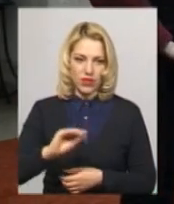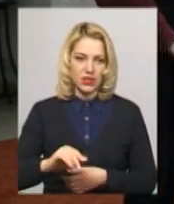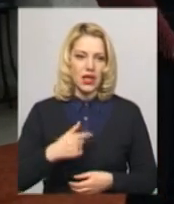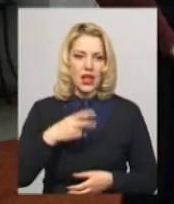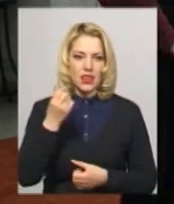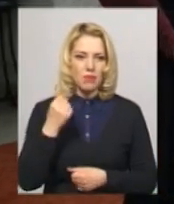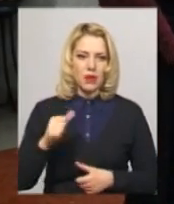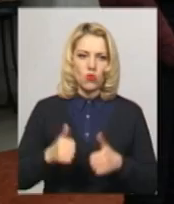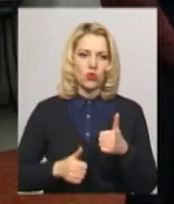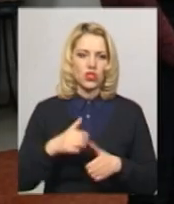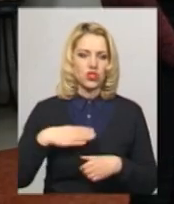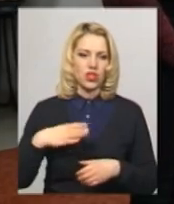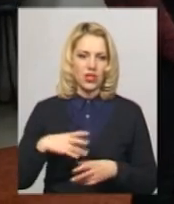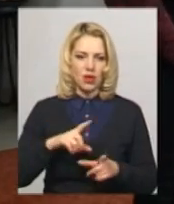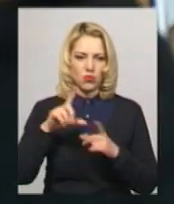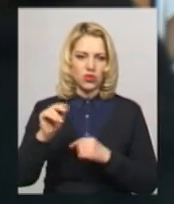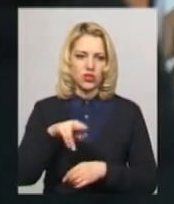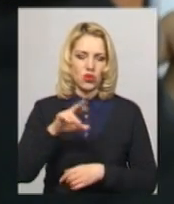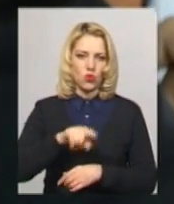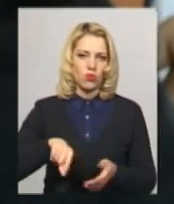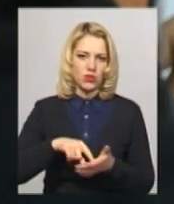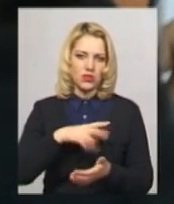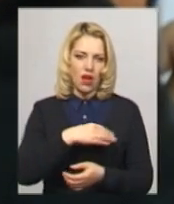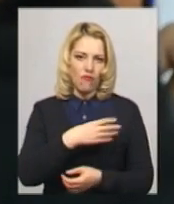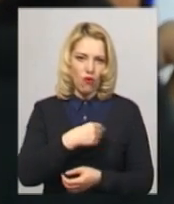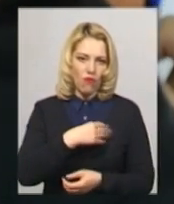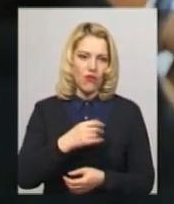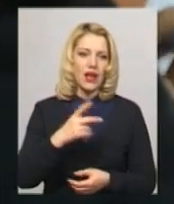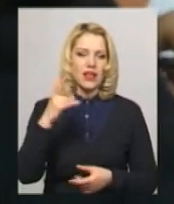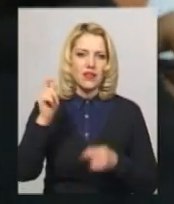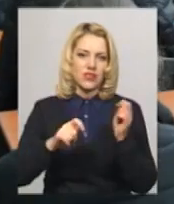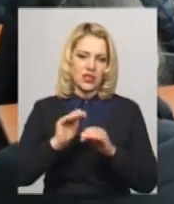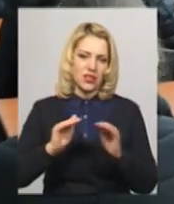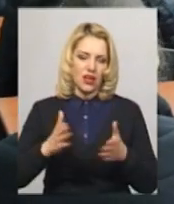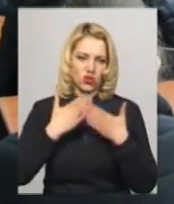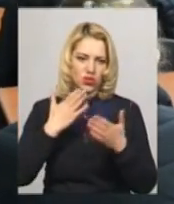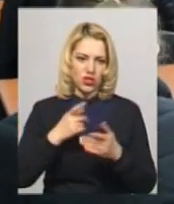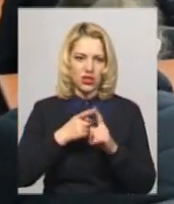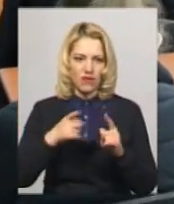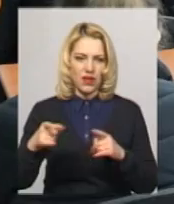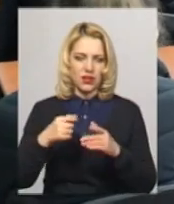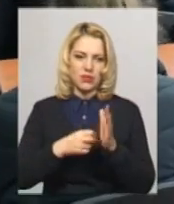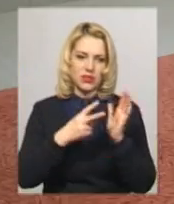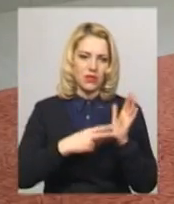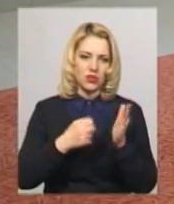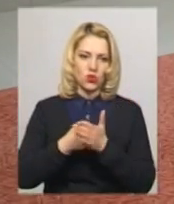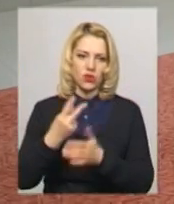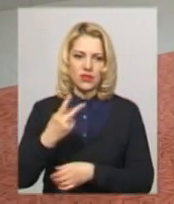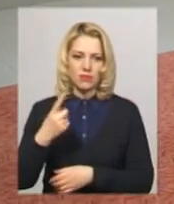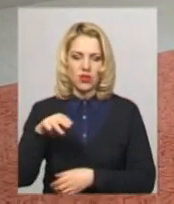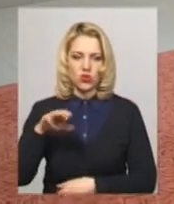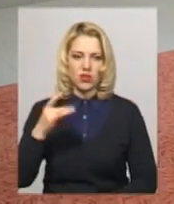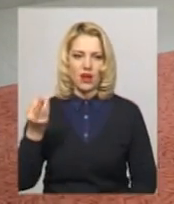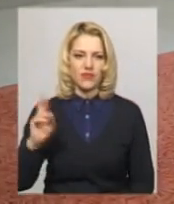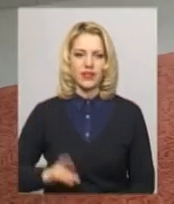переможницю конкурсу чекає поїздка до Львова. На фестиває дитячого читання. Триватиме він з 17 до 21 травня. Андрій Гуманний,